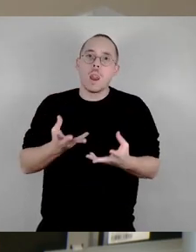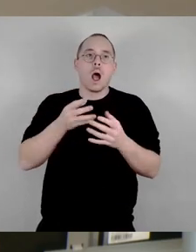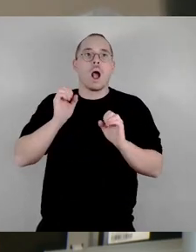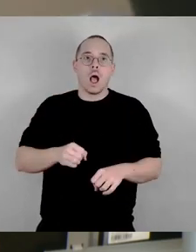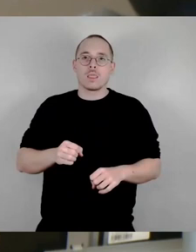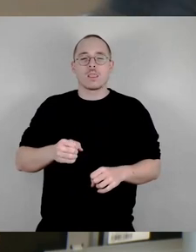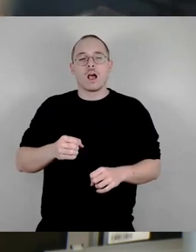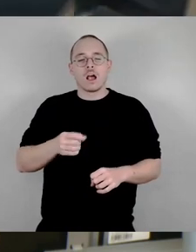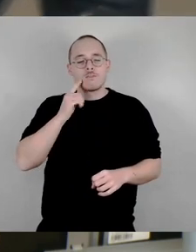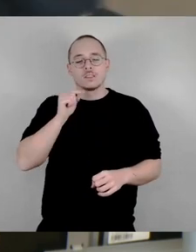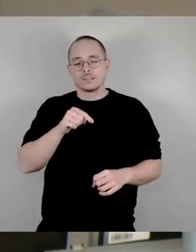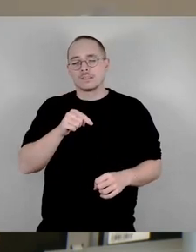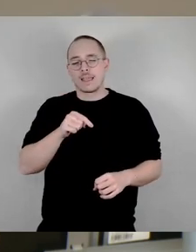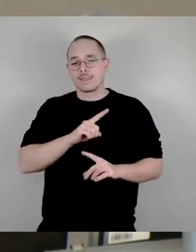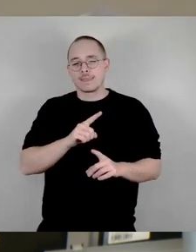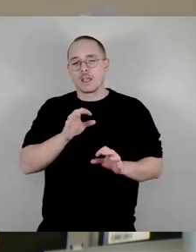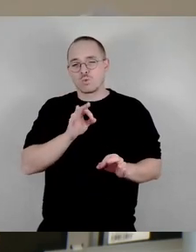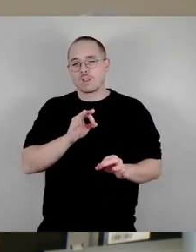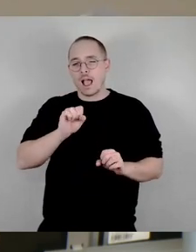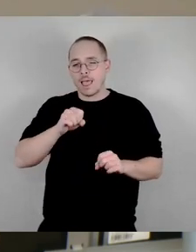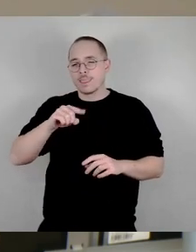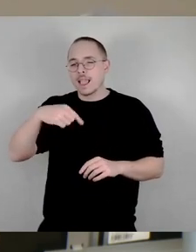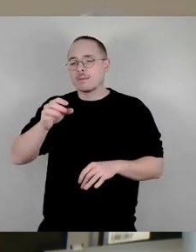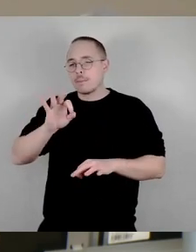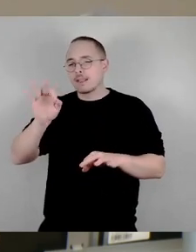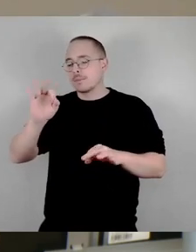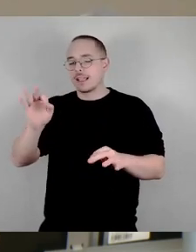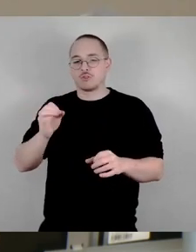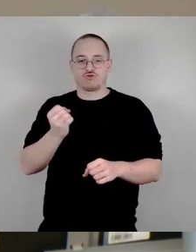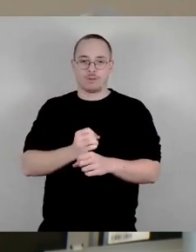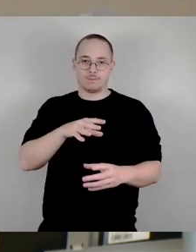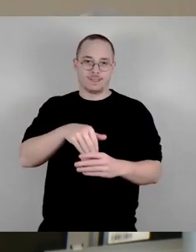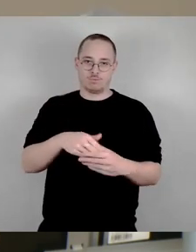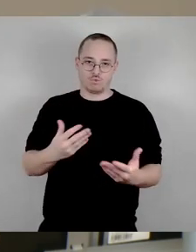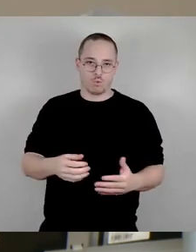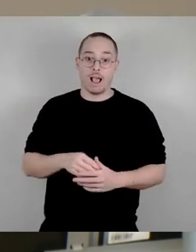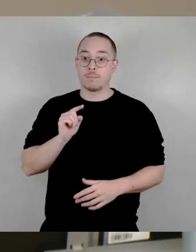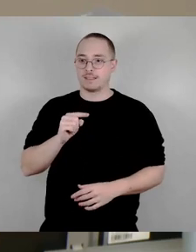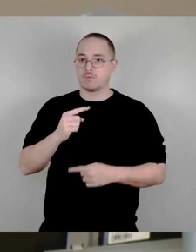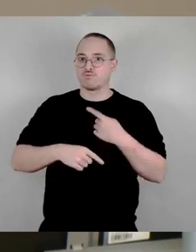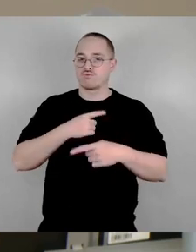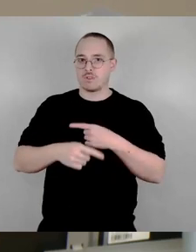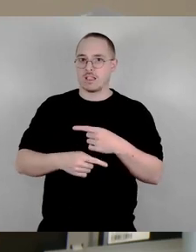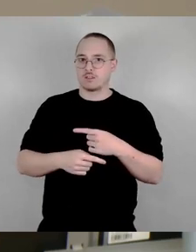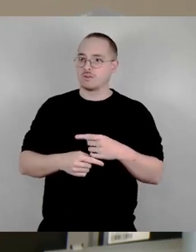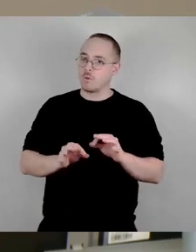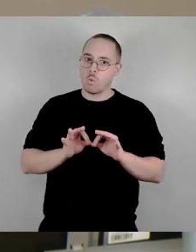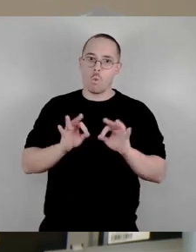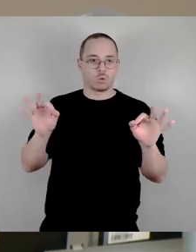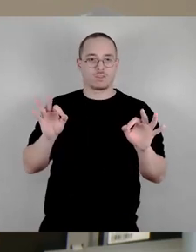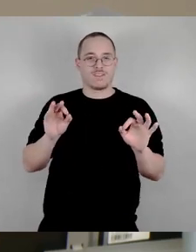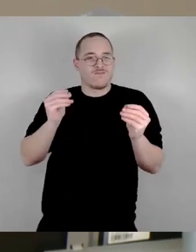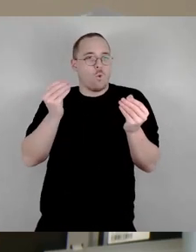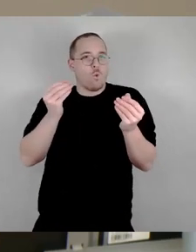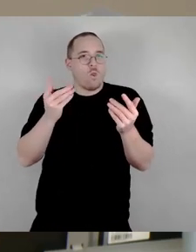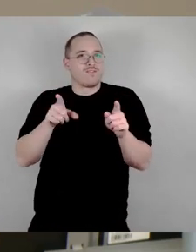dieser Prozess war schon mal, ich sage mal, schon mal nicht eine andere Liga, es war sogar ein anderer Sport verglichen mit dem, was